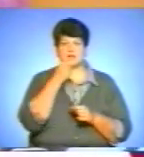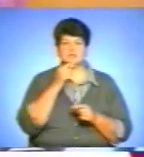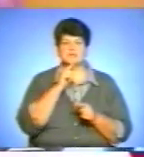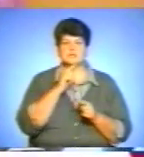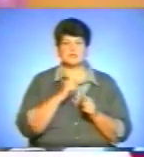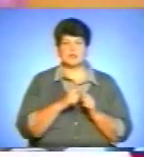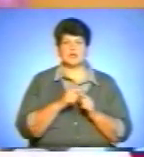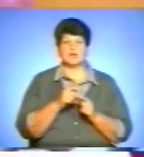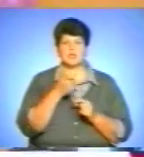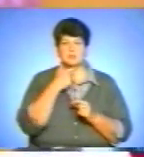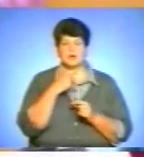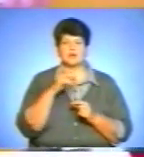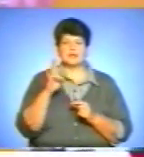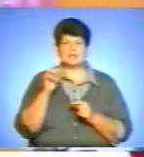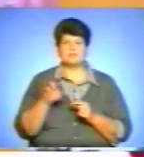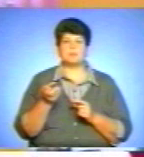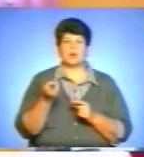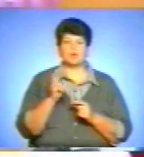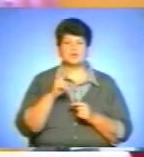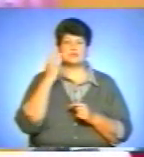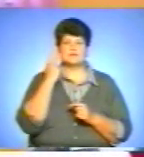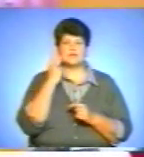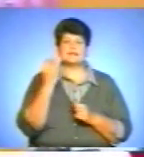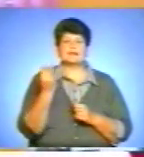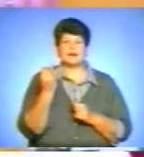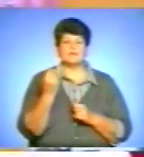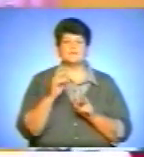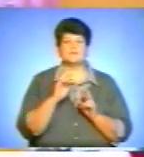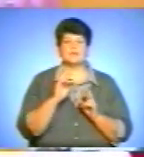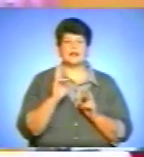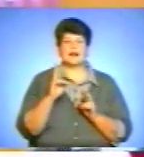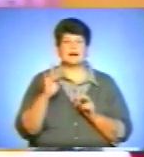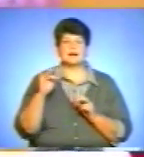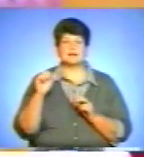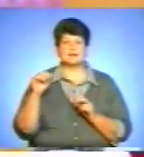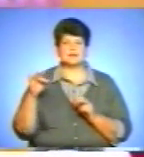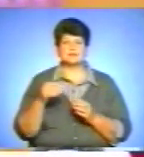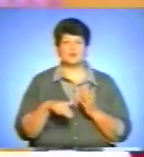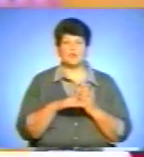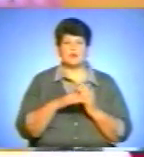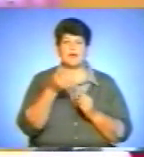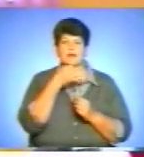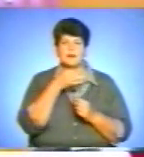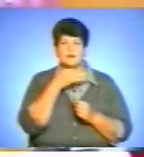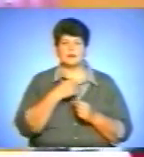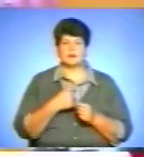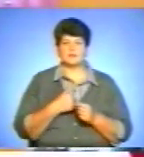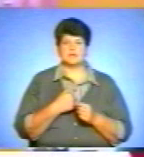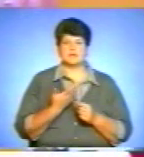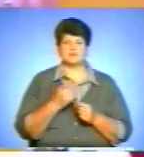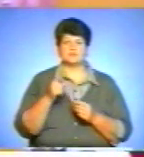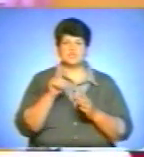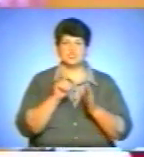Надійка приходить завжди, вона цікавиться. І карітас допомагає, і ліками нам, щоб